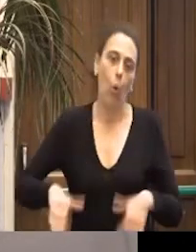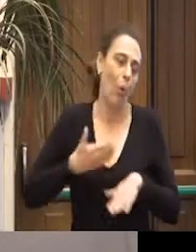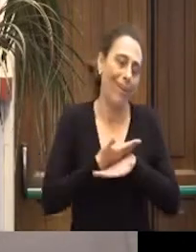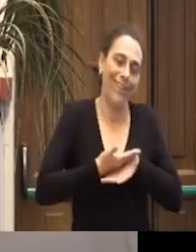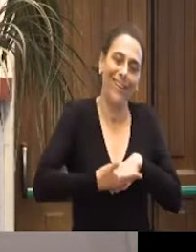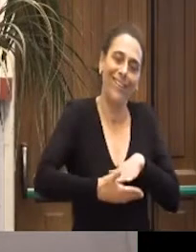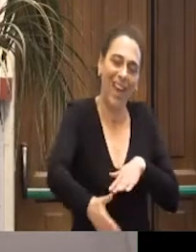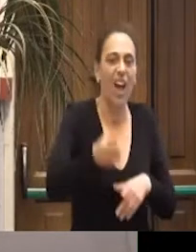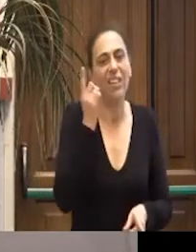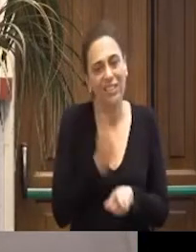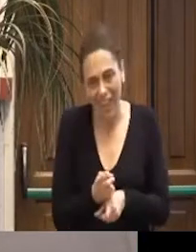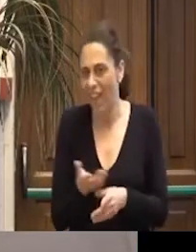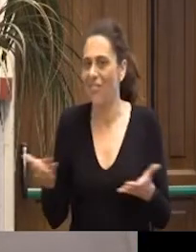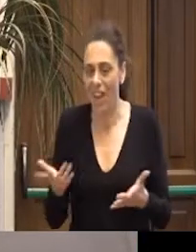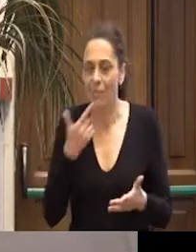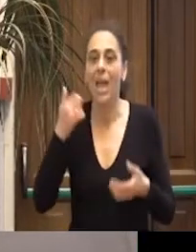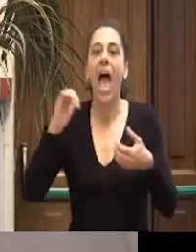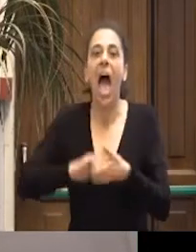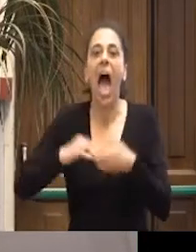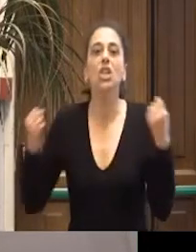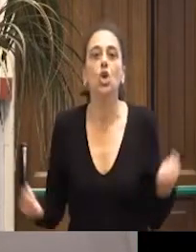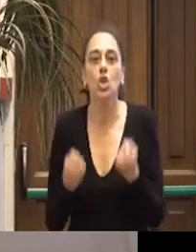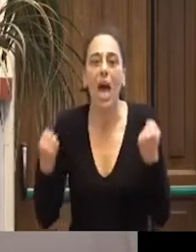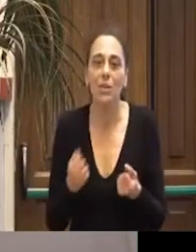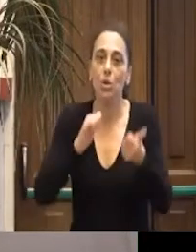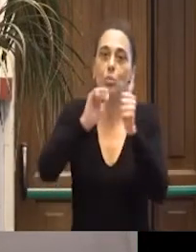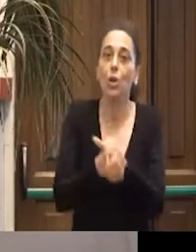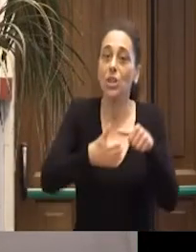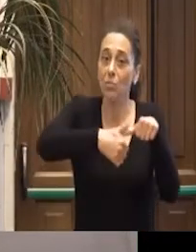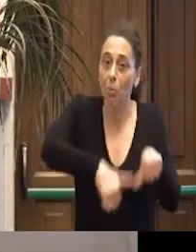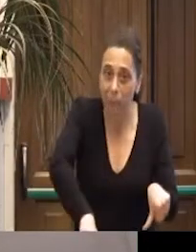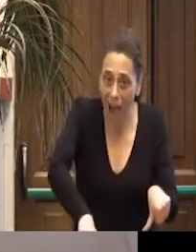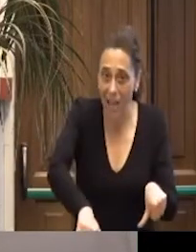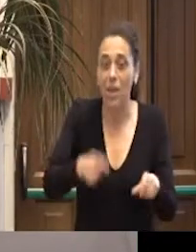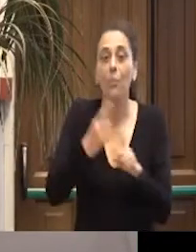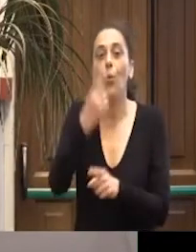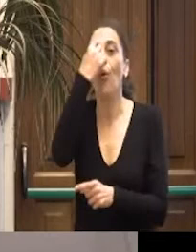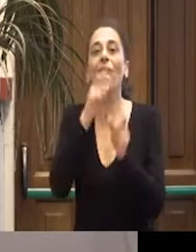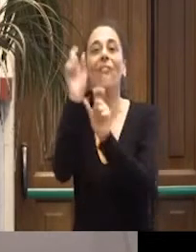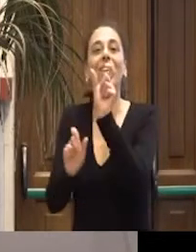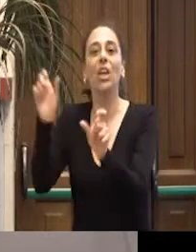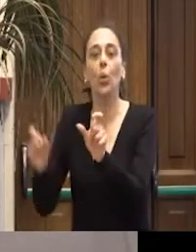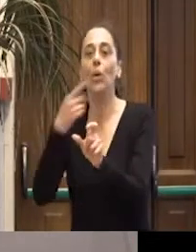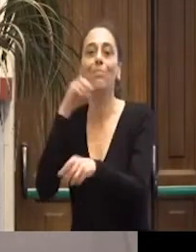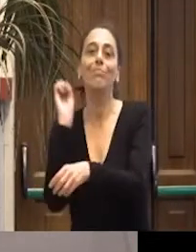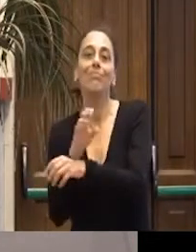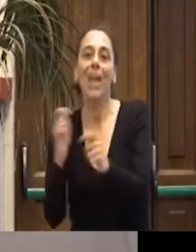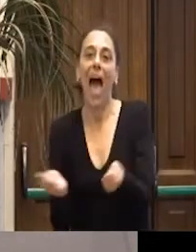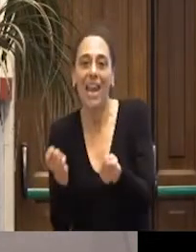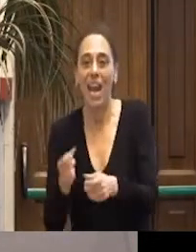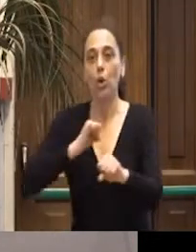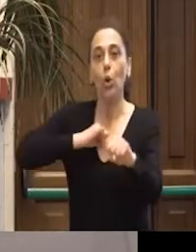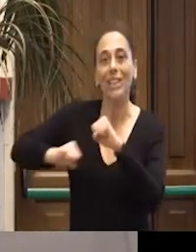recuperare nel rapporto con l'associazionismo sportivo di base, soprattutto con le figure degli allenatori, dei